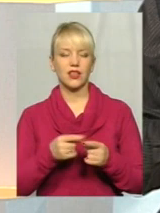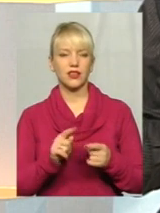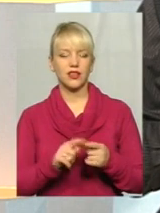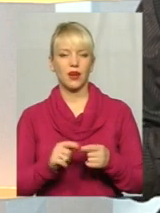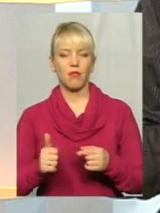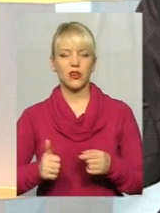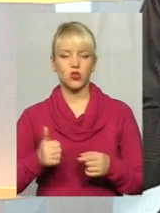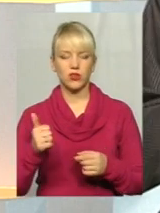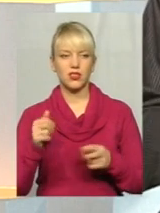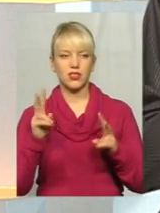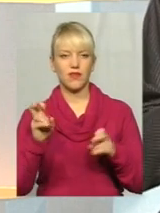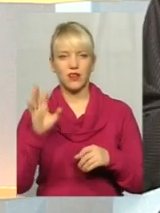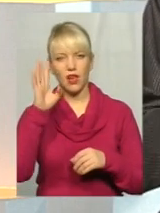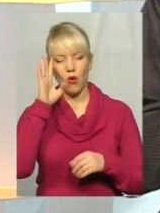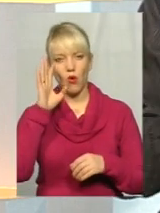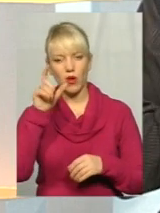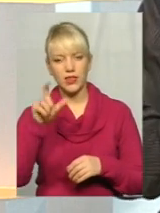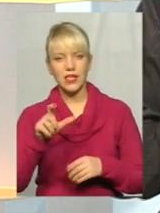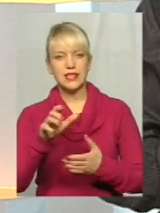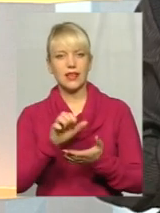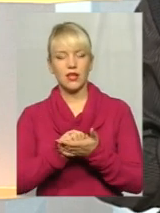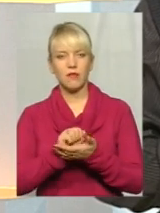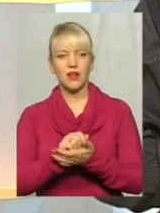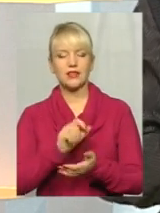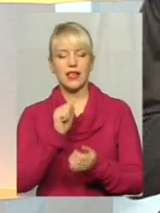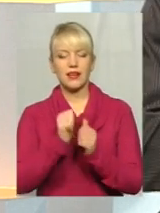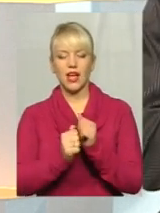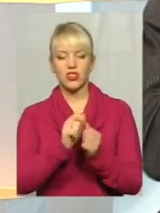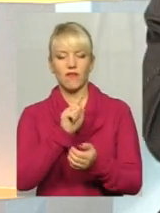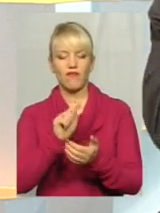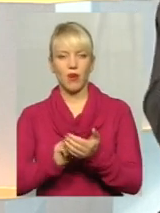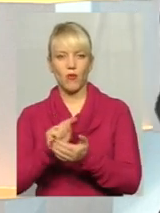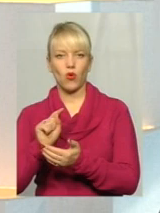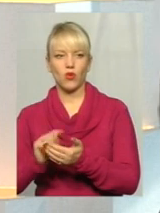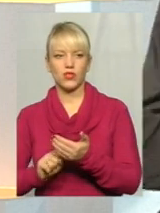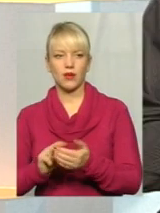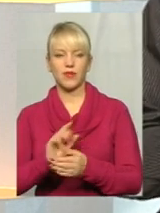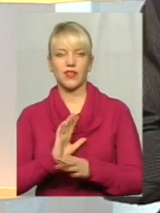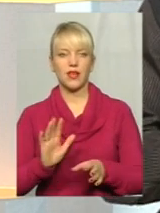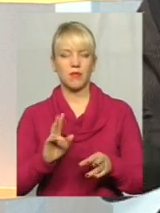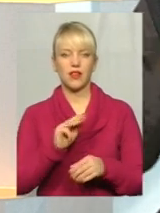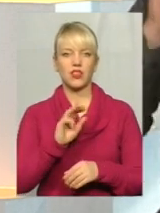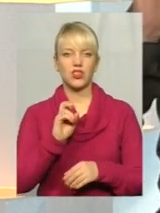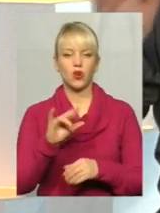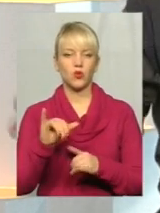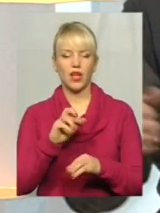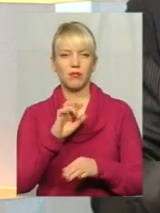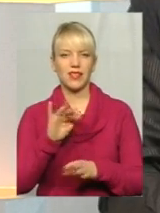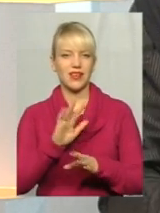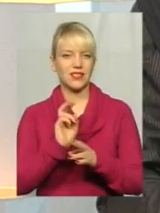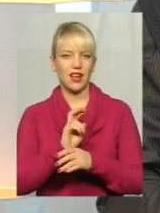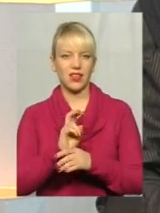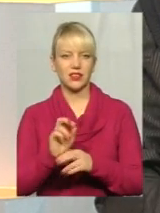звання. він займався кожним вопросом. і не було, наверное, і в ЖЕКі, куди він не заходив, в